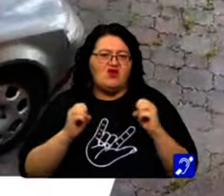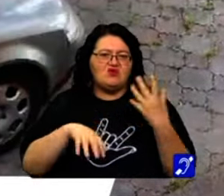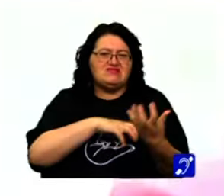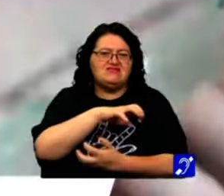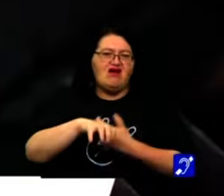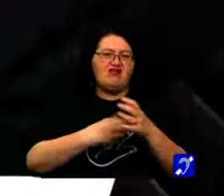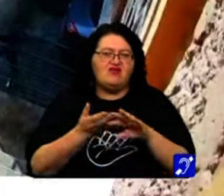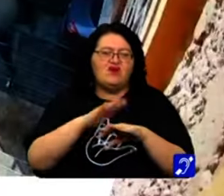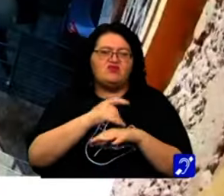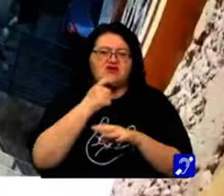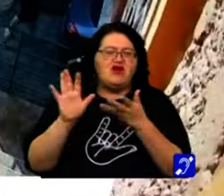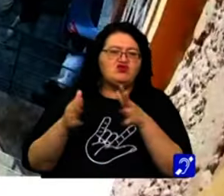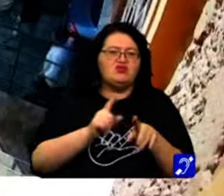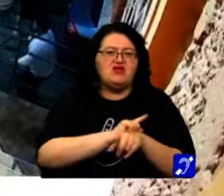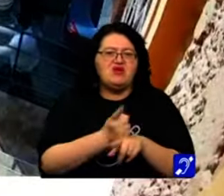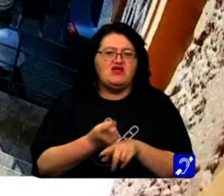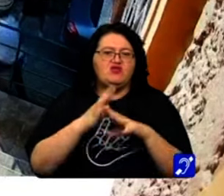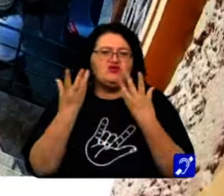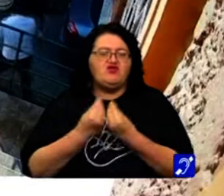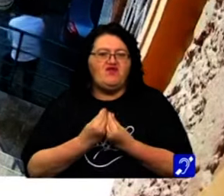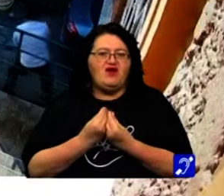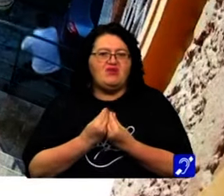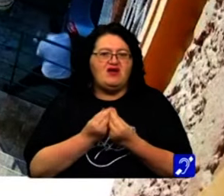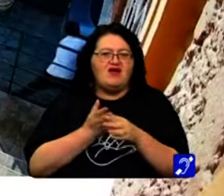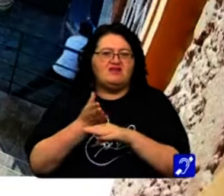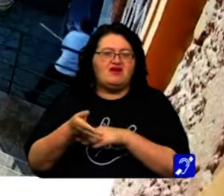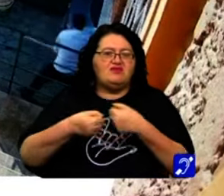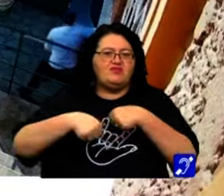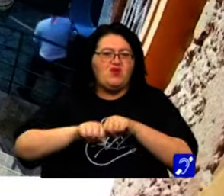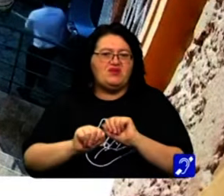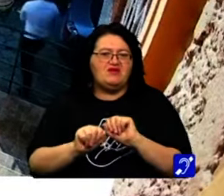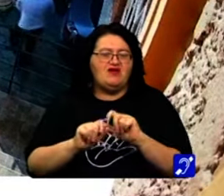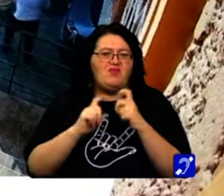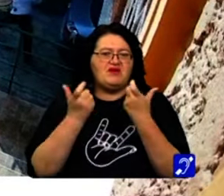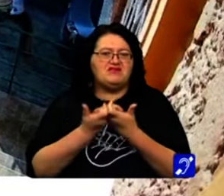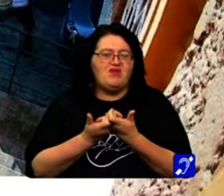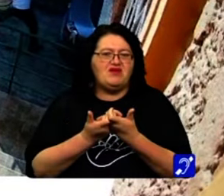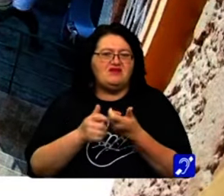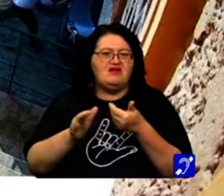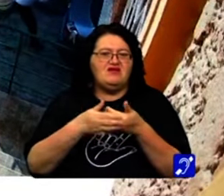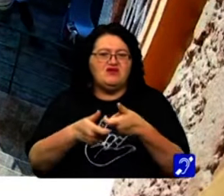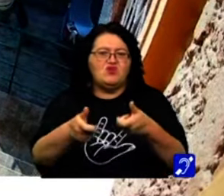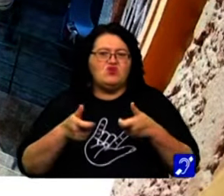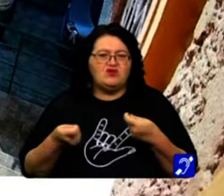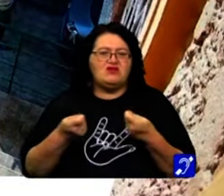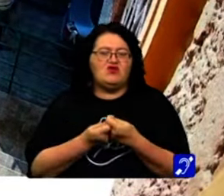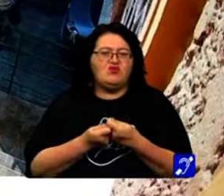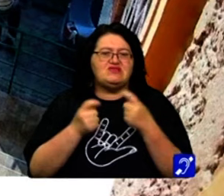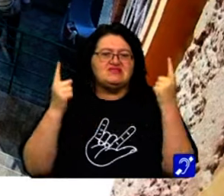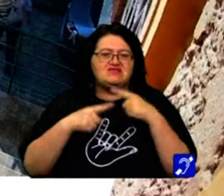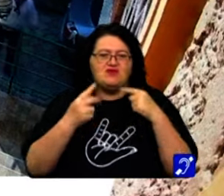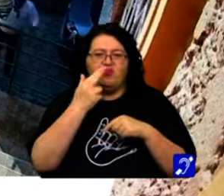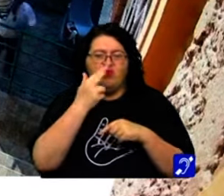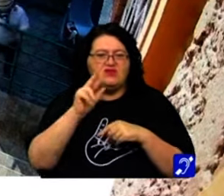durează de ani de zile și a început imediat după ce familia respectivă a intrat în posesia unei dintre apartamentele aflate în curtea comună. Zilnic,